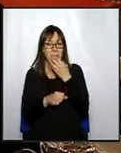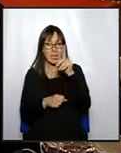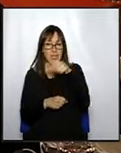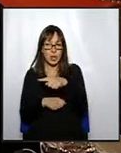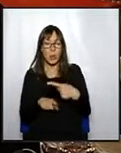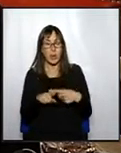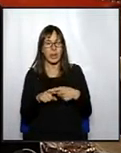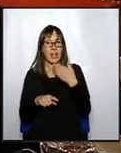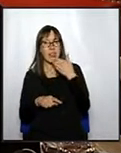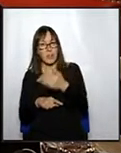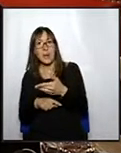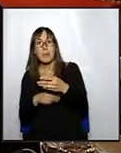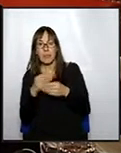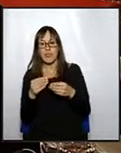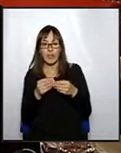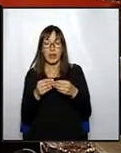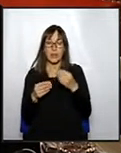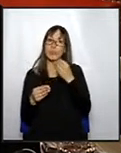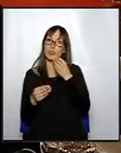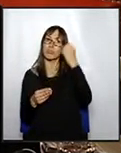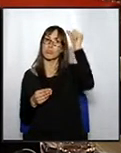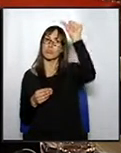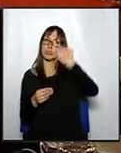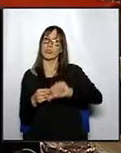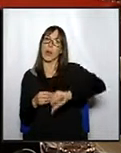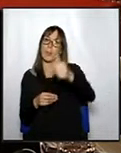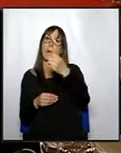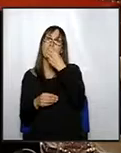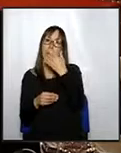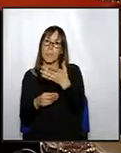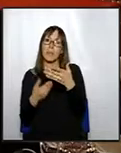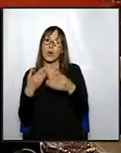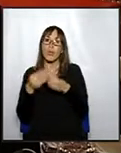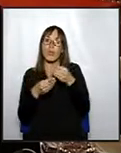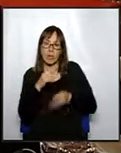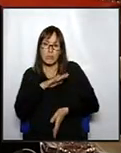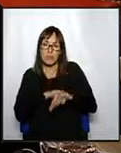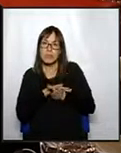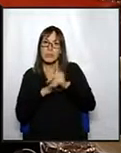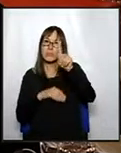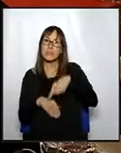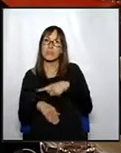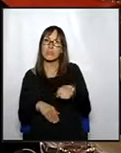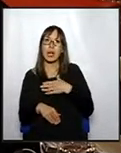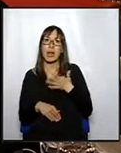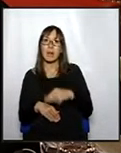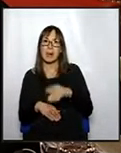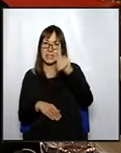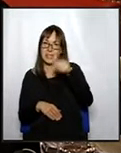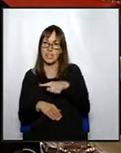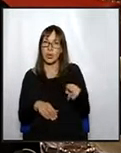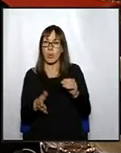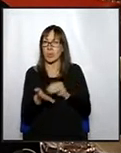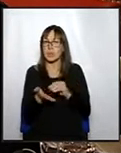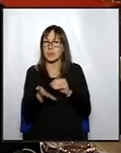perquè insistim, una cosa és aprovar la moció i l'altra, molt diferent, és la seva aixocació. És com jo dic sempre, la xocolata del lloro i mocions